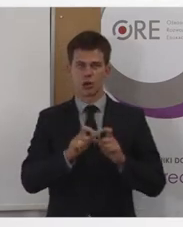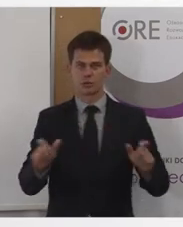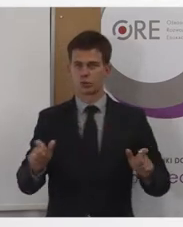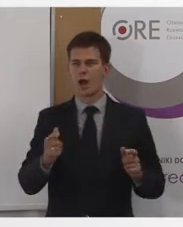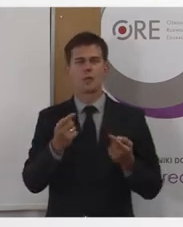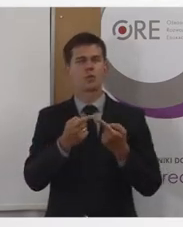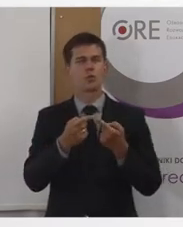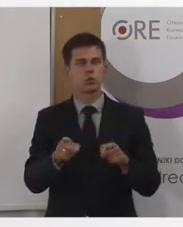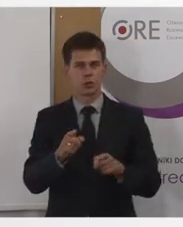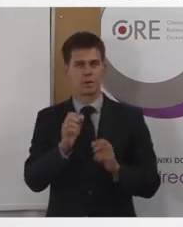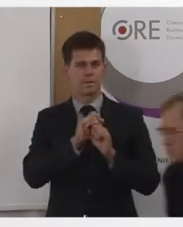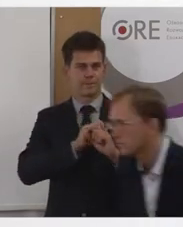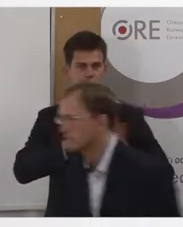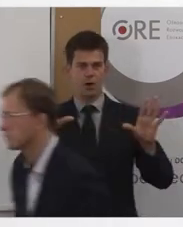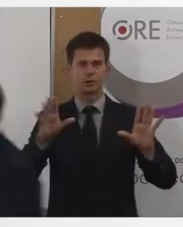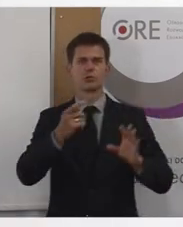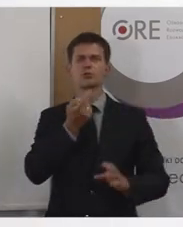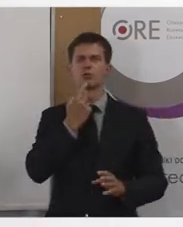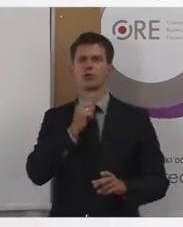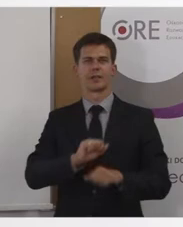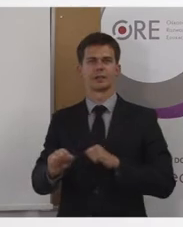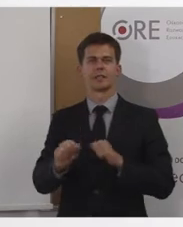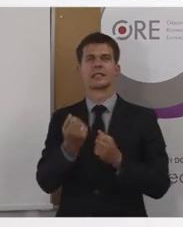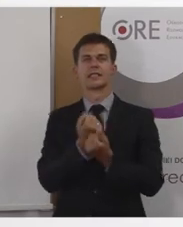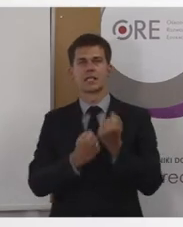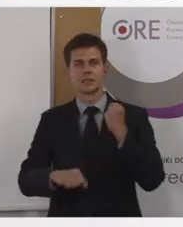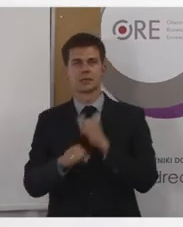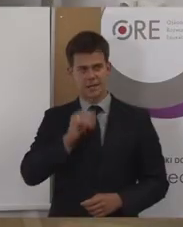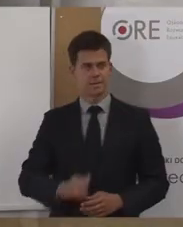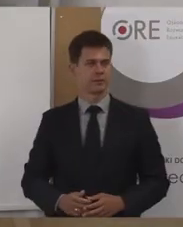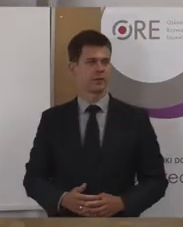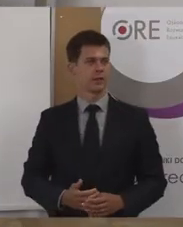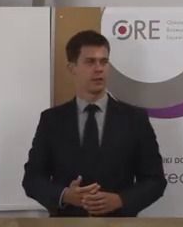króciusieńko państwu zademonstruję o co tutaj chodzi.